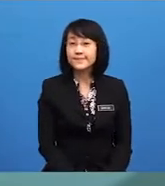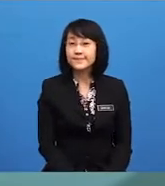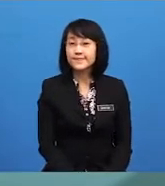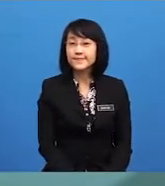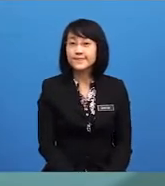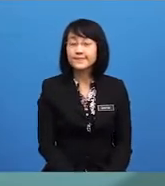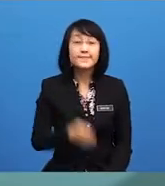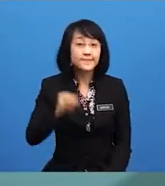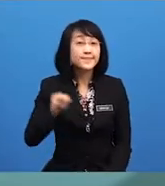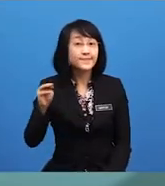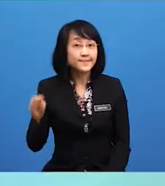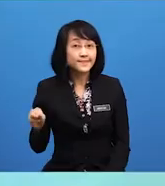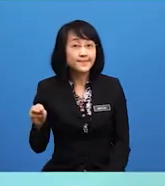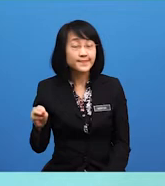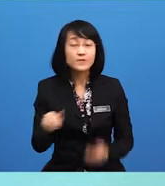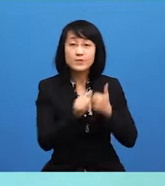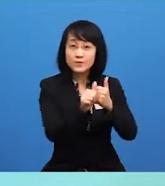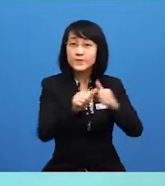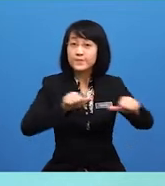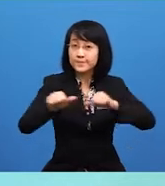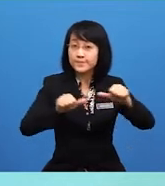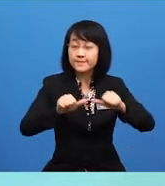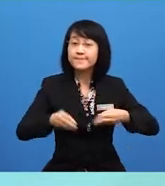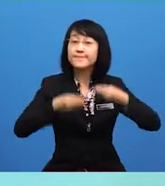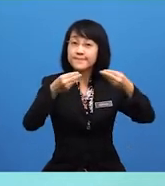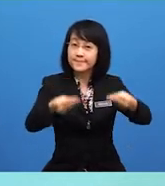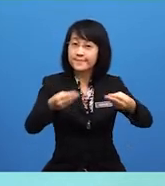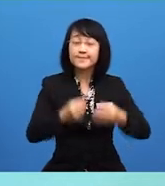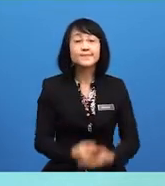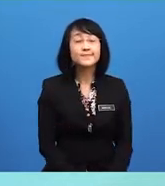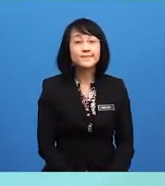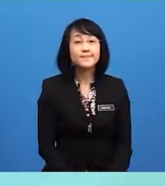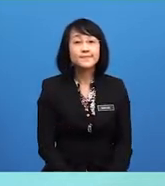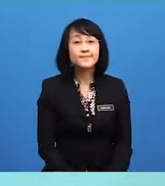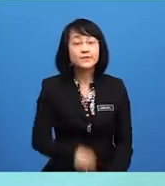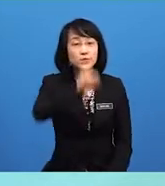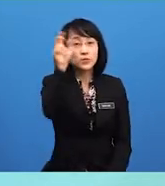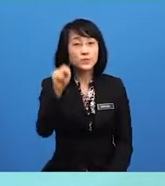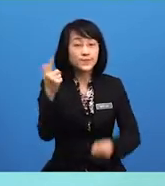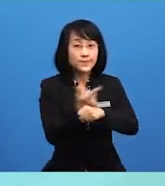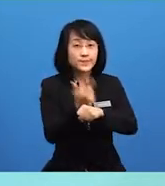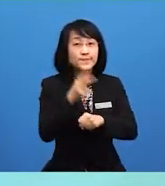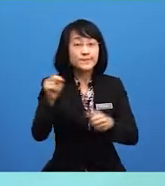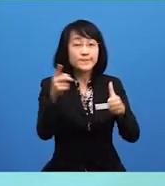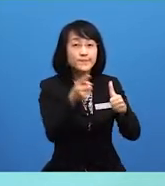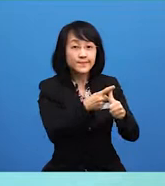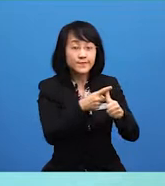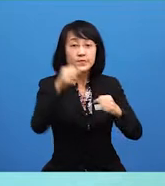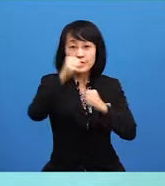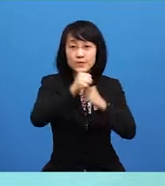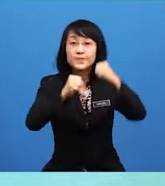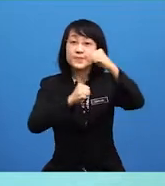murid-murid berdasarkan aktiviti yang diberikan soalan latihan pertama berdasarkan soalan struktur